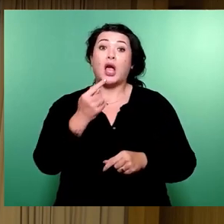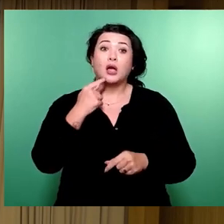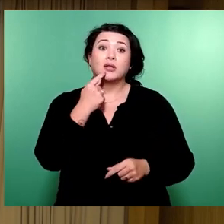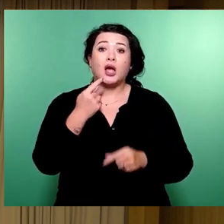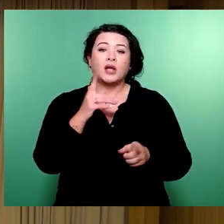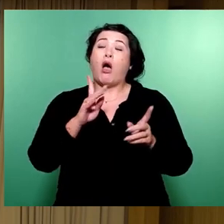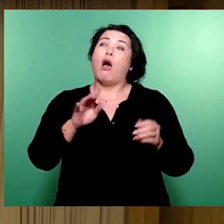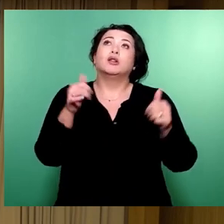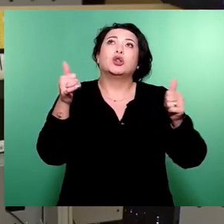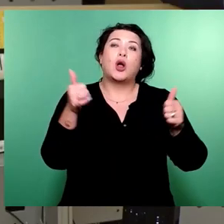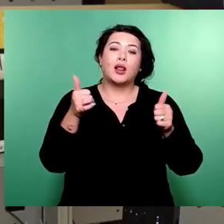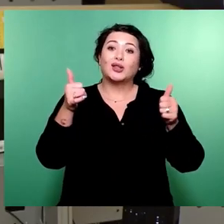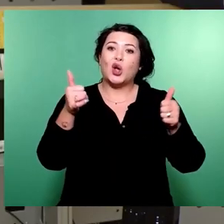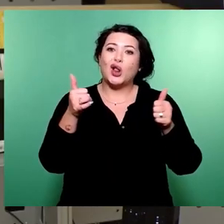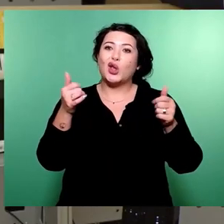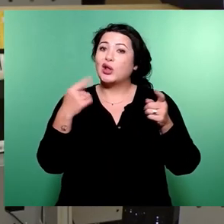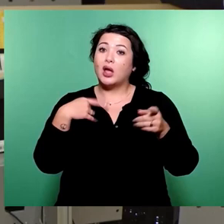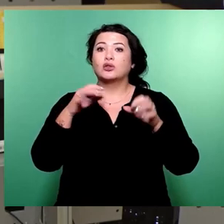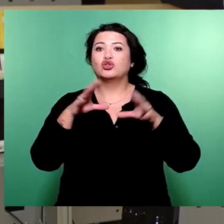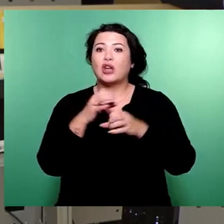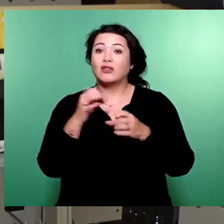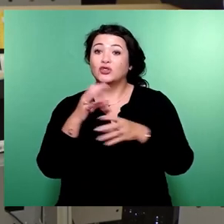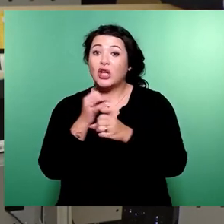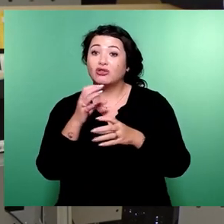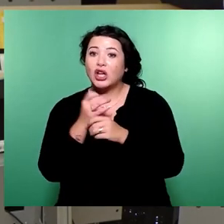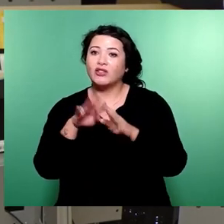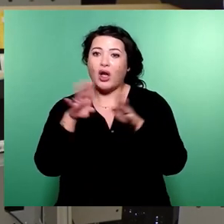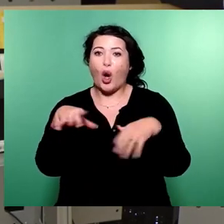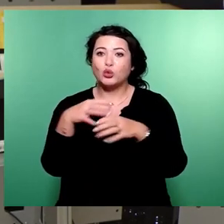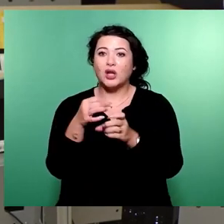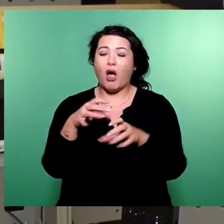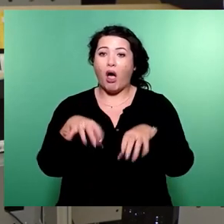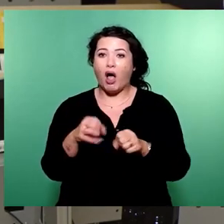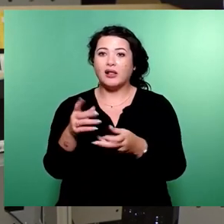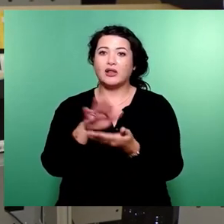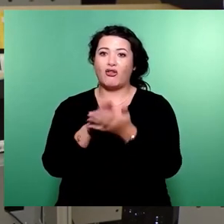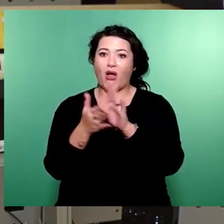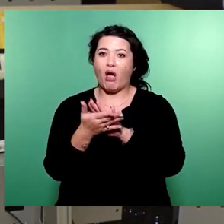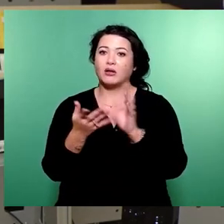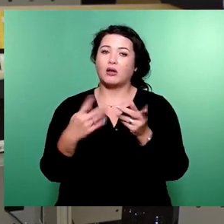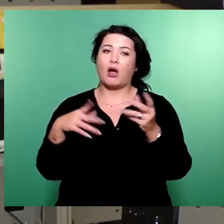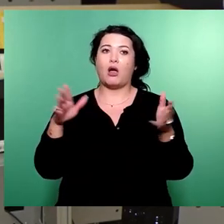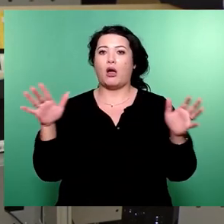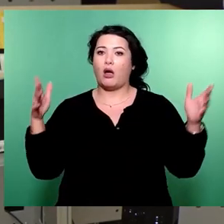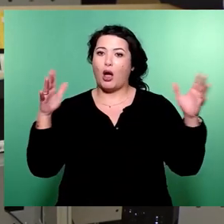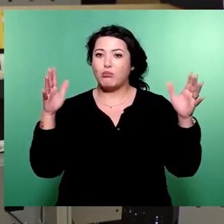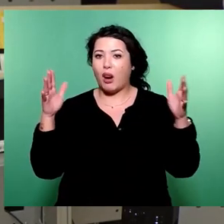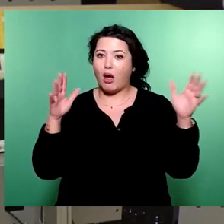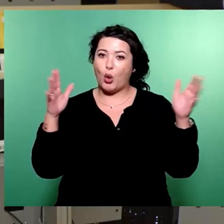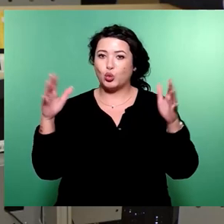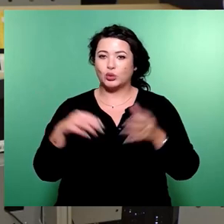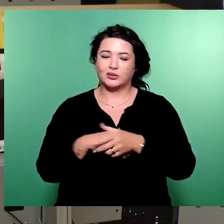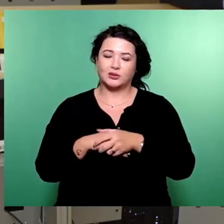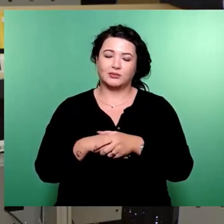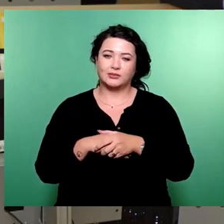dass man dazu in der Lage ist, einen Haushalt zu verhandeln. Wuhu! Applaus dafür. Und